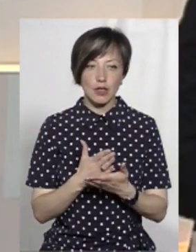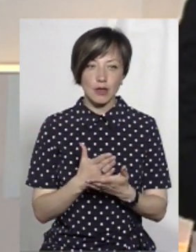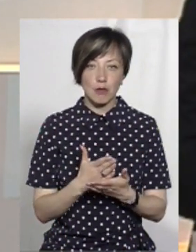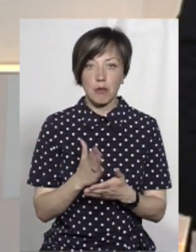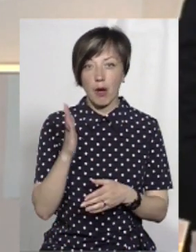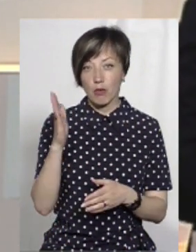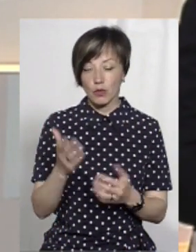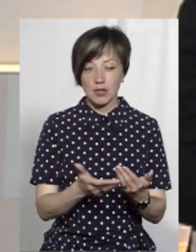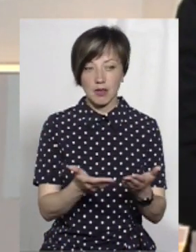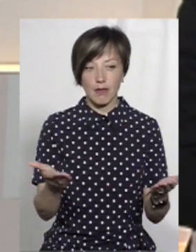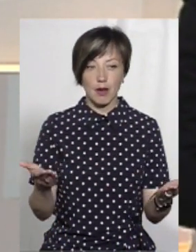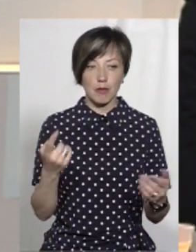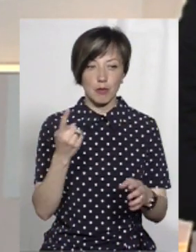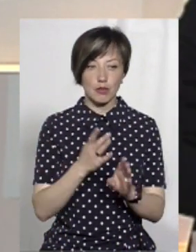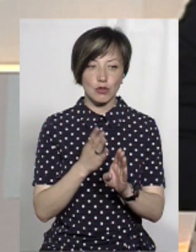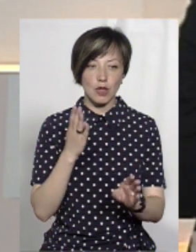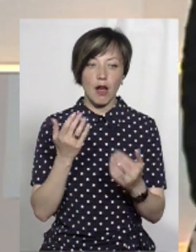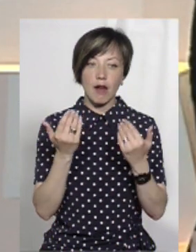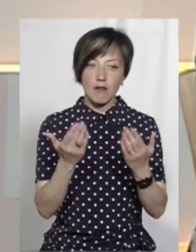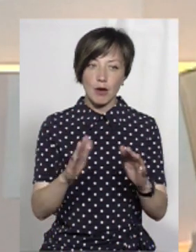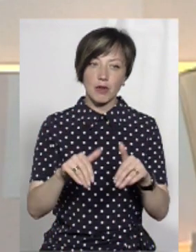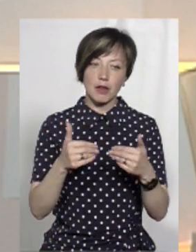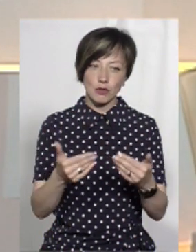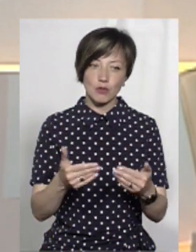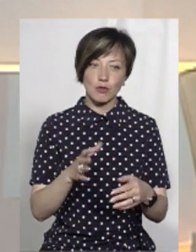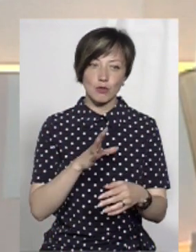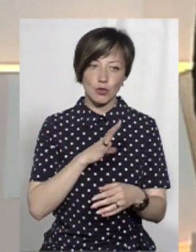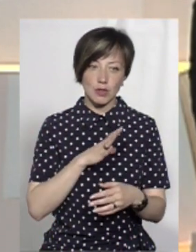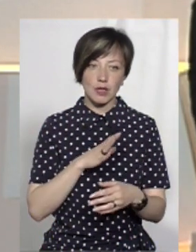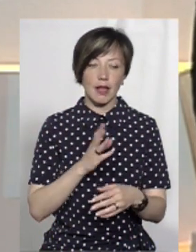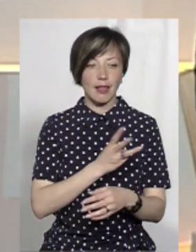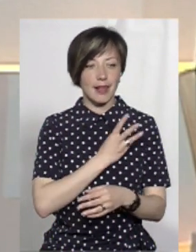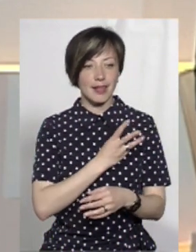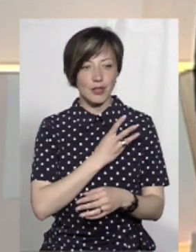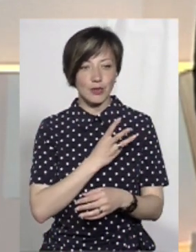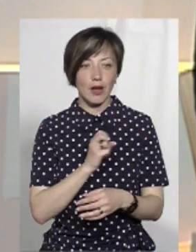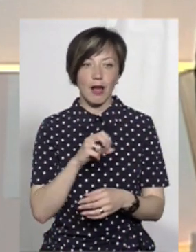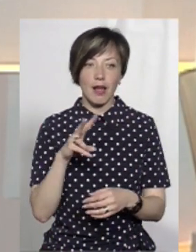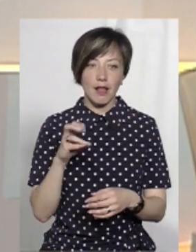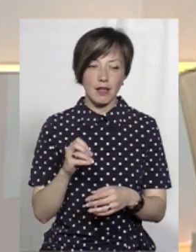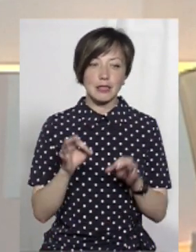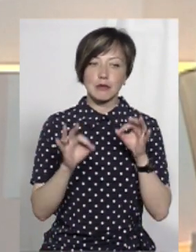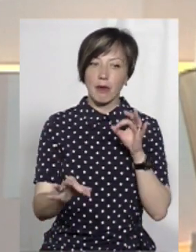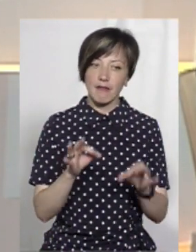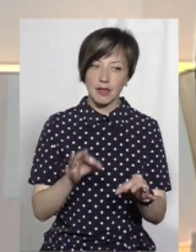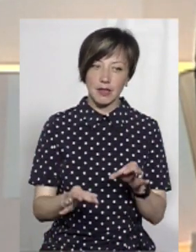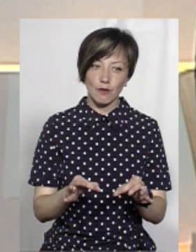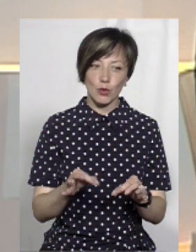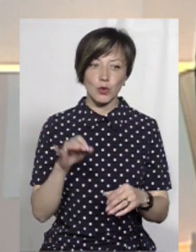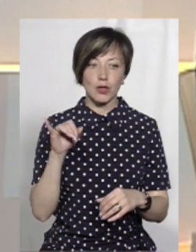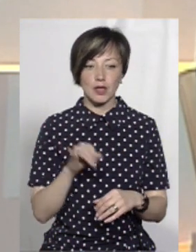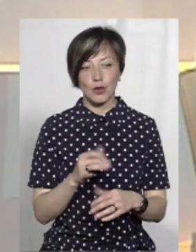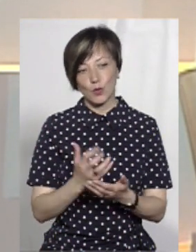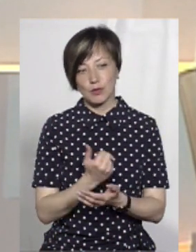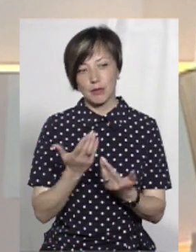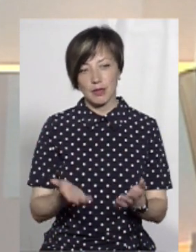що майбутнє за вами, в першу чергу. А вам я раджу, звісно, щоб бути енергійною, але в першу чергу справедливою і